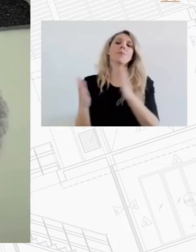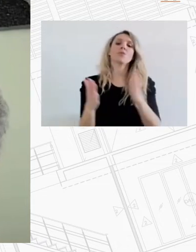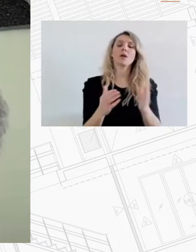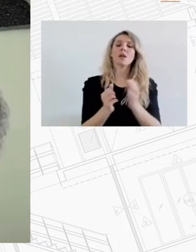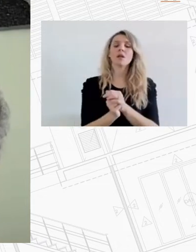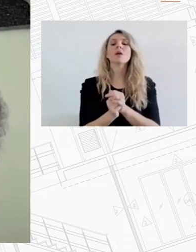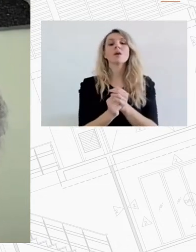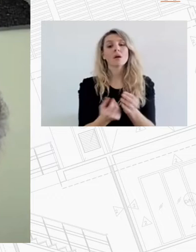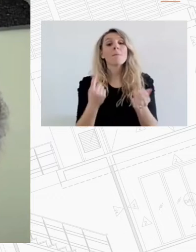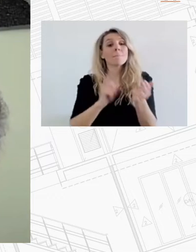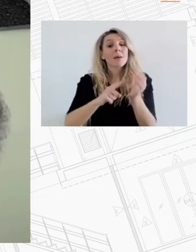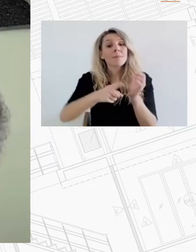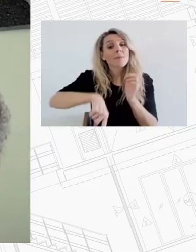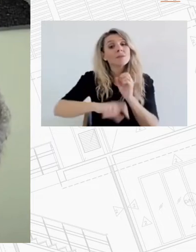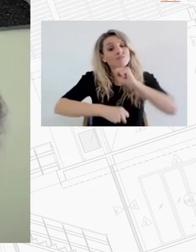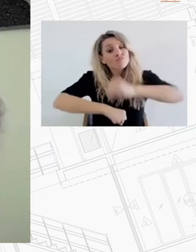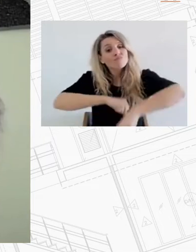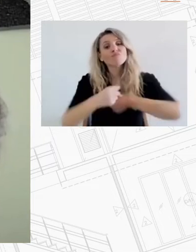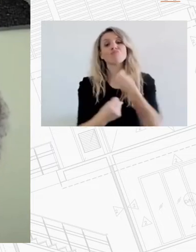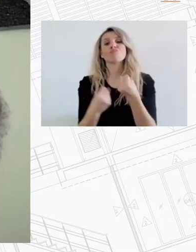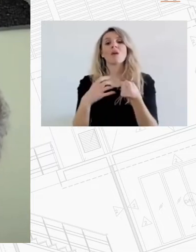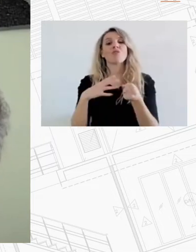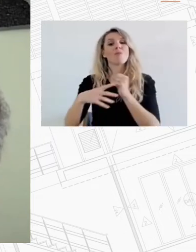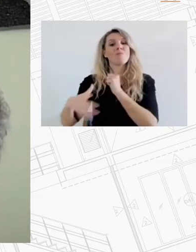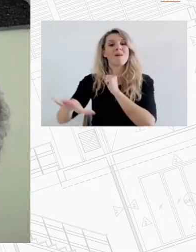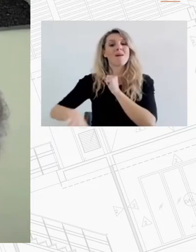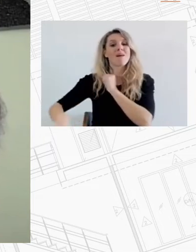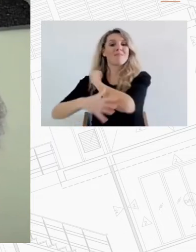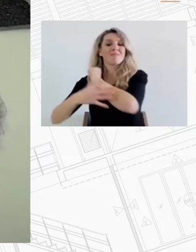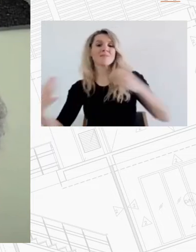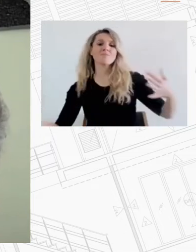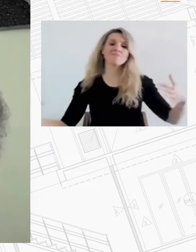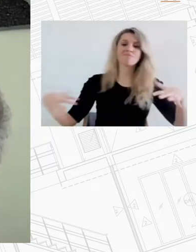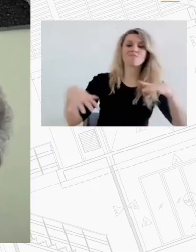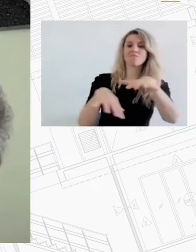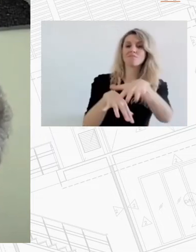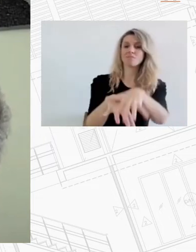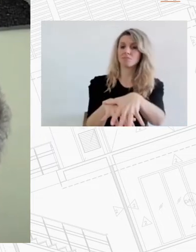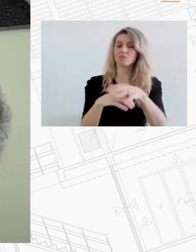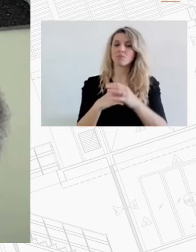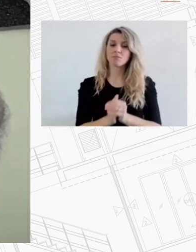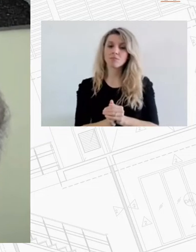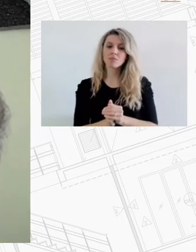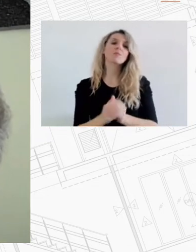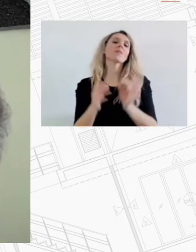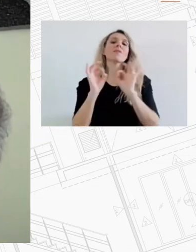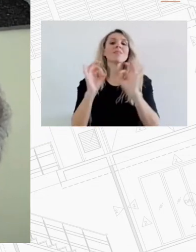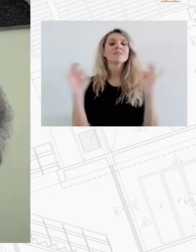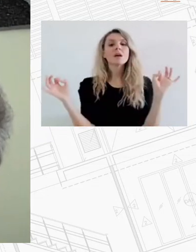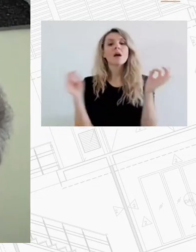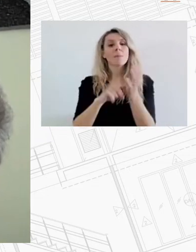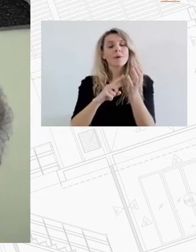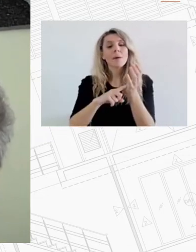κοινωνικής συνοχής επίσης την προαγωγή της κινητικότητας του εργατικού δυναμικού στην κατεύθυνση των θέσεων εργασίας και την